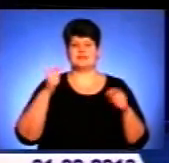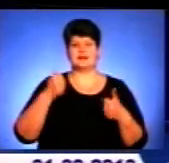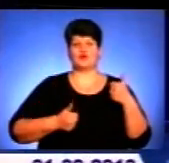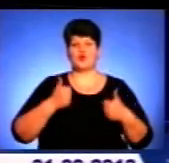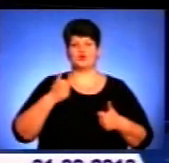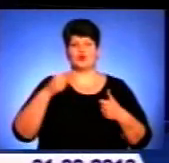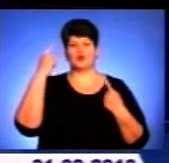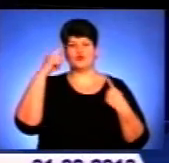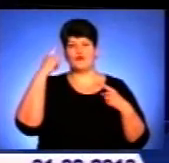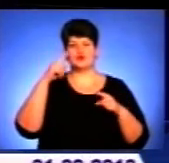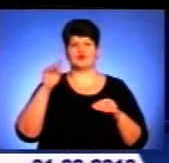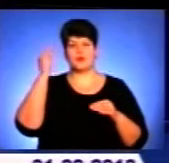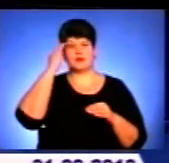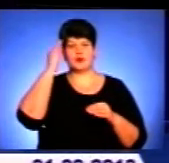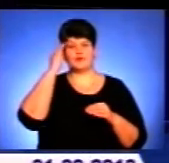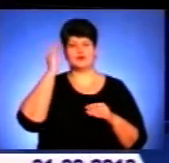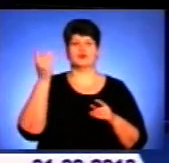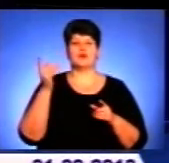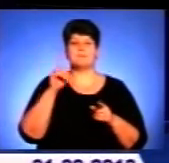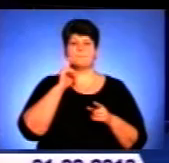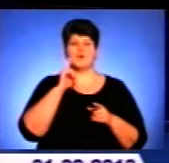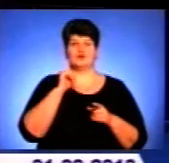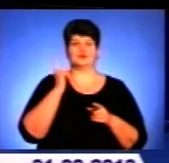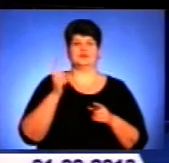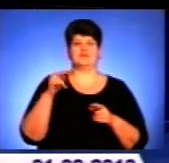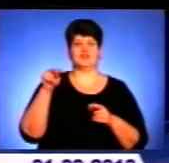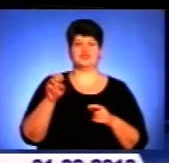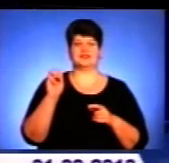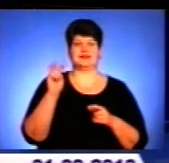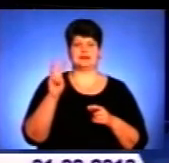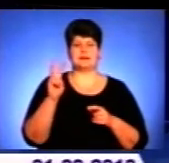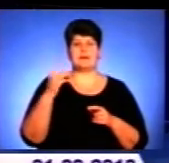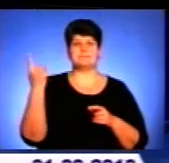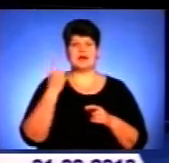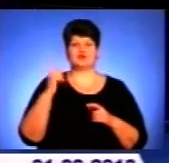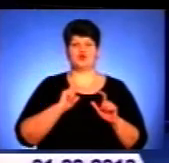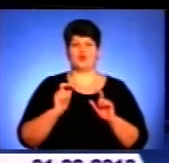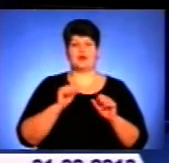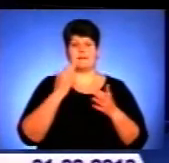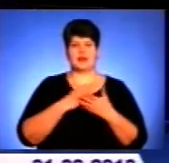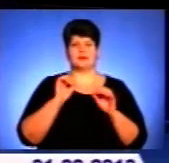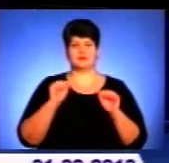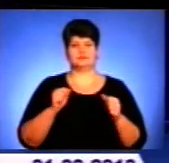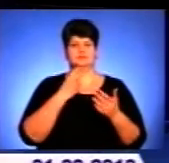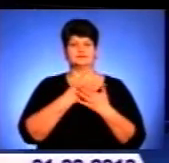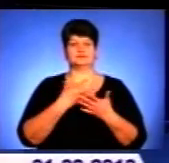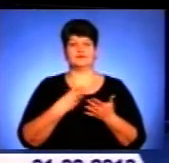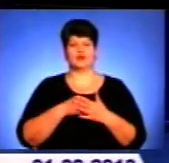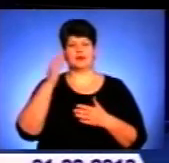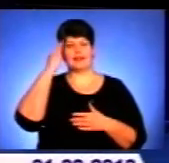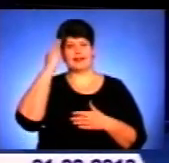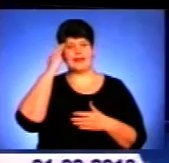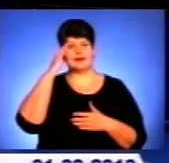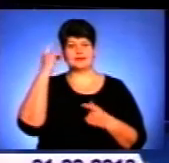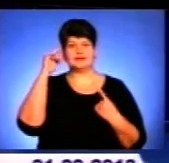«Творчо вдарованої молоді студент «Скаліра-2013». Першокурсники мали можливість продемонструвати свої таланти і творчі